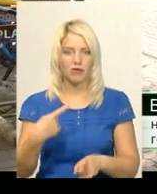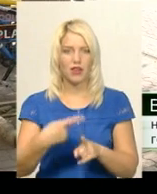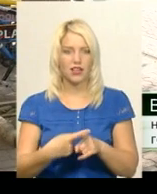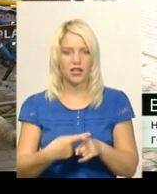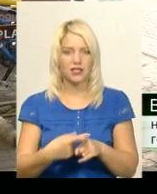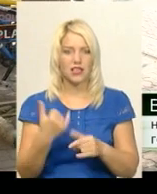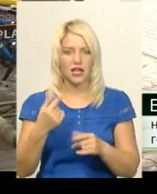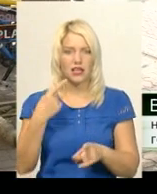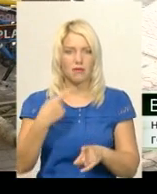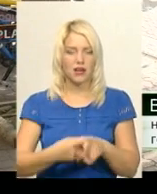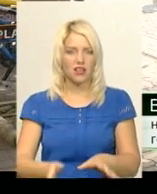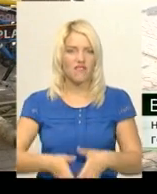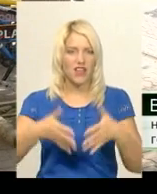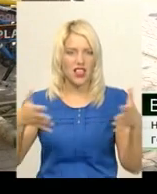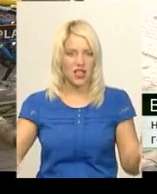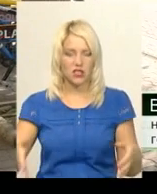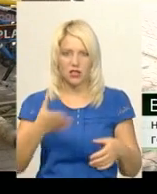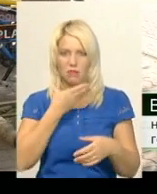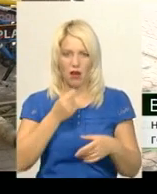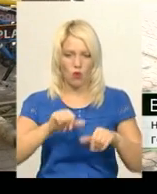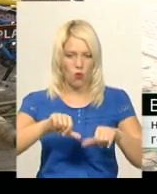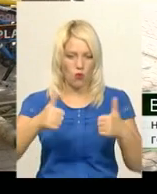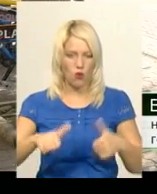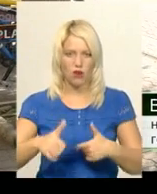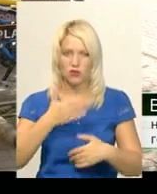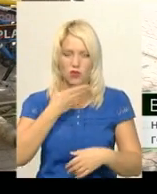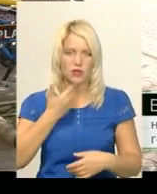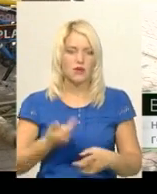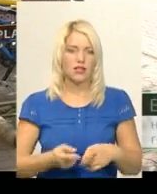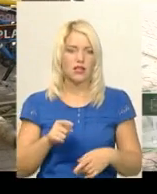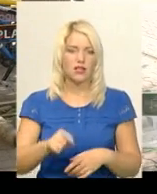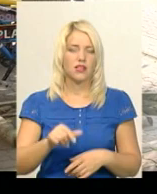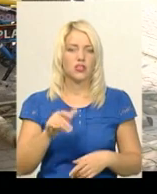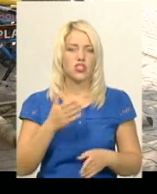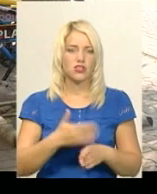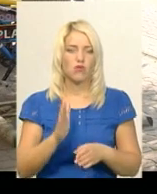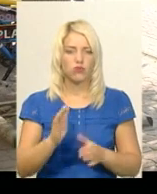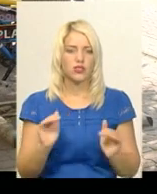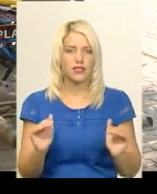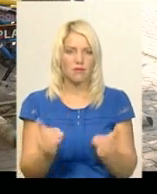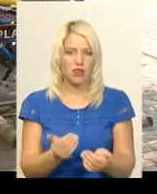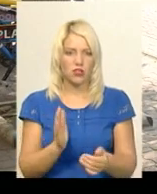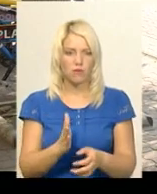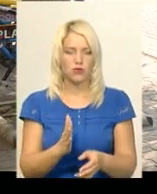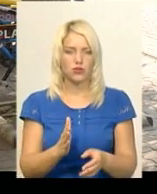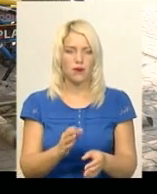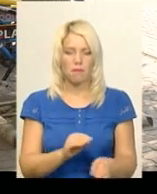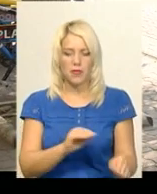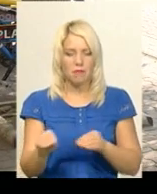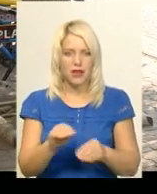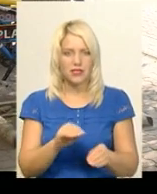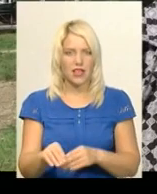Перехрестя зараз дуже велике, незорганізоване, і частково воно буде зменшене, будуть переставлені